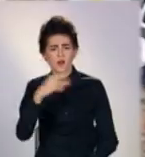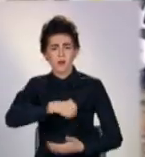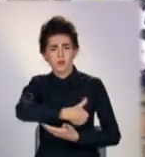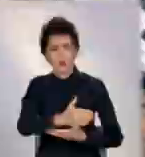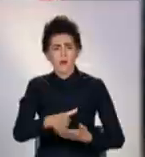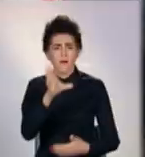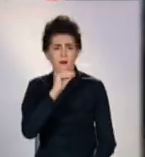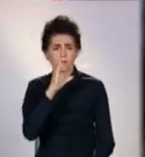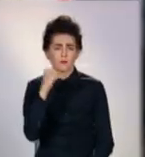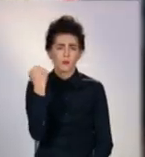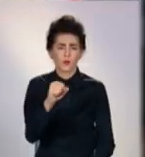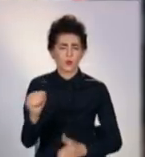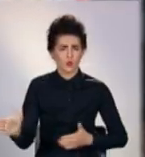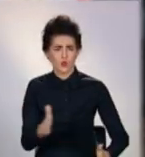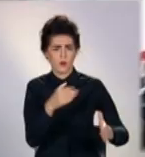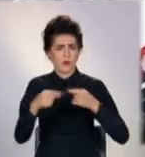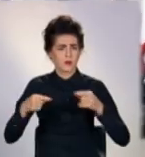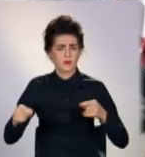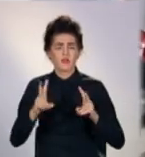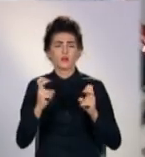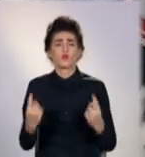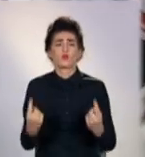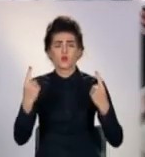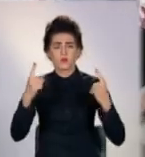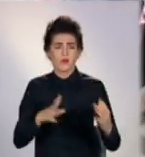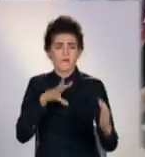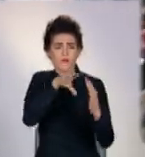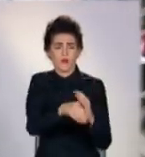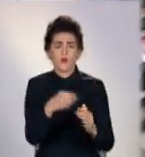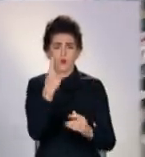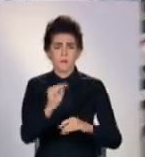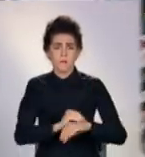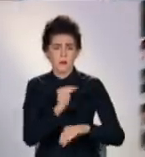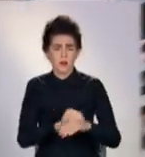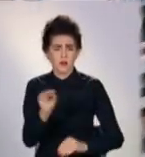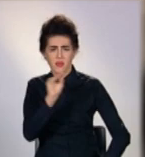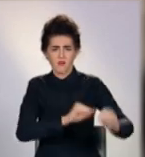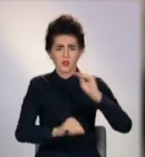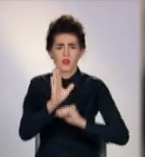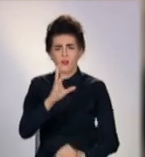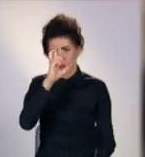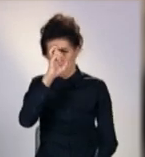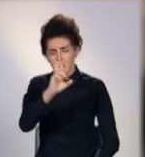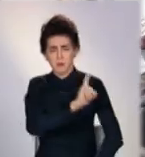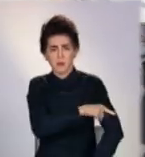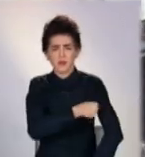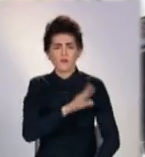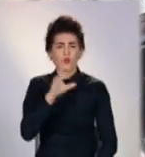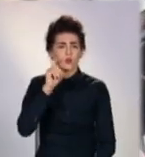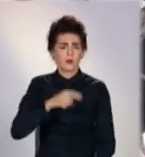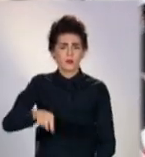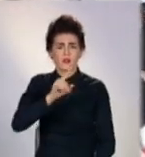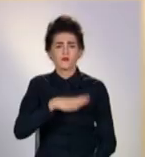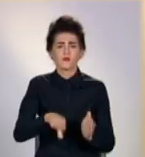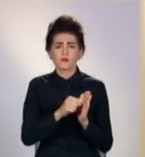преодолювати бездорож'я. Це крупніший вклад одного благотворителя в державну медицину України за все час независимості